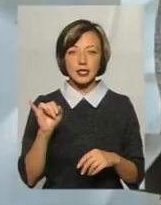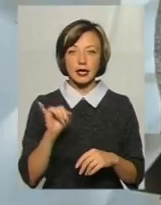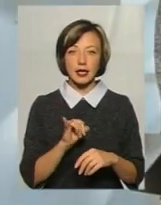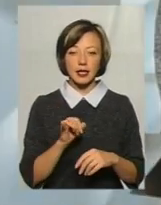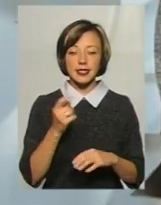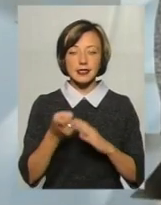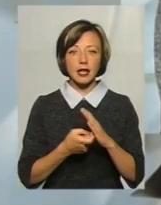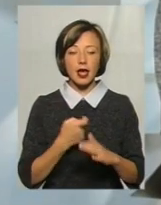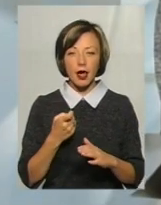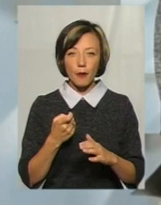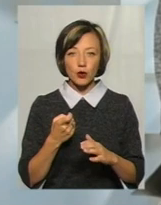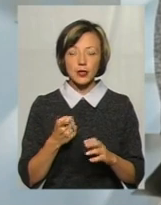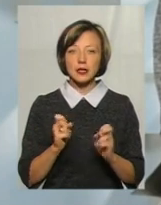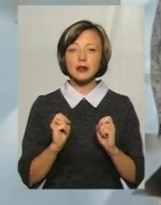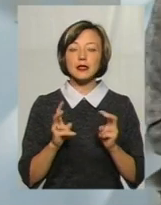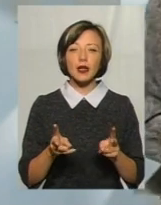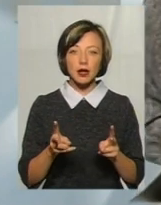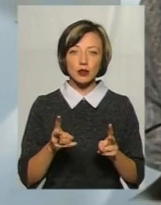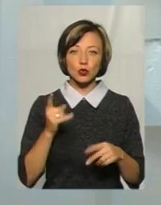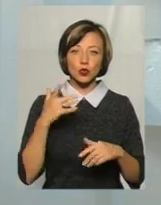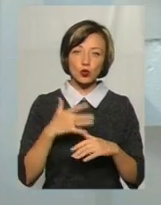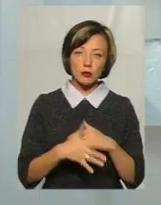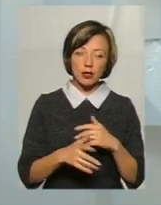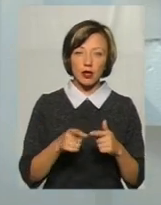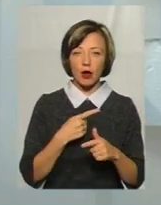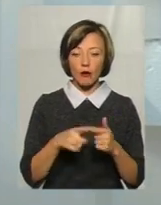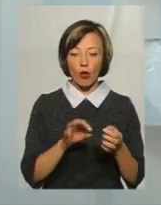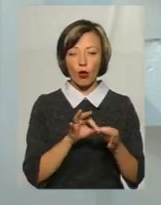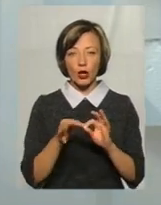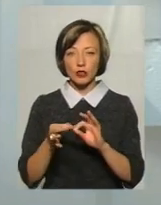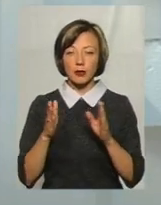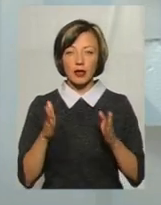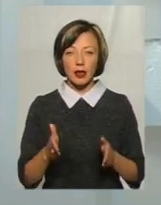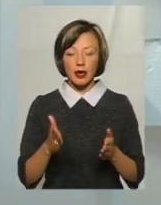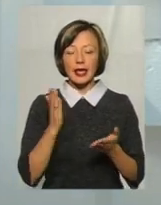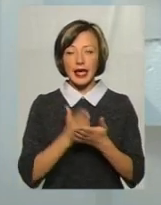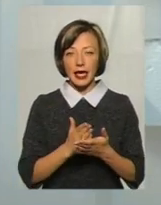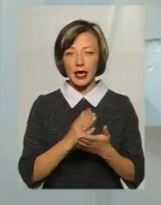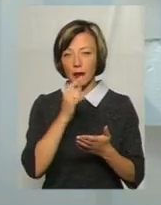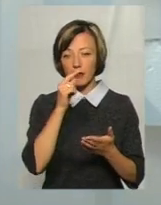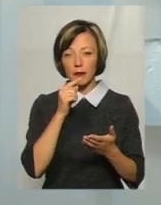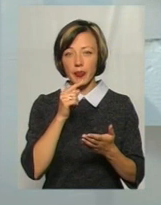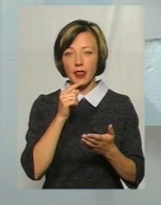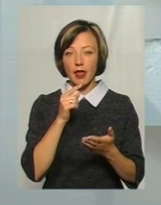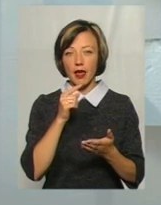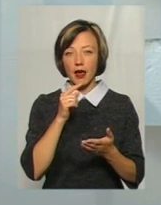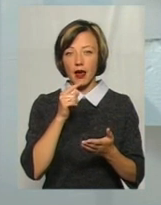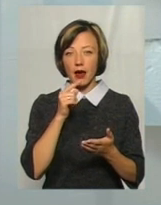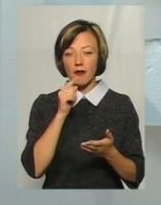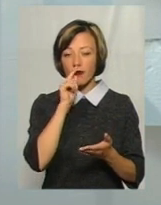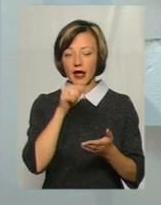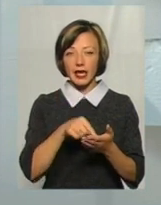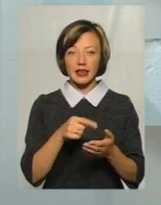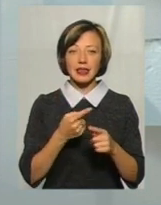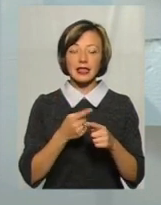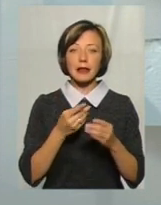дізнаємось, наскільки зрозумілим або логічним є вихід наших підприємців Хмельницької області на ці